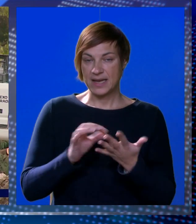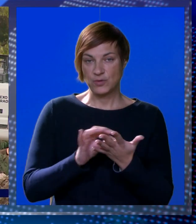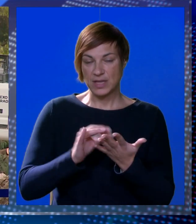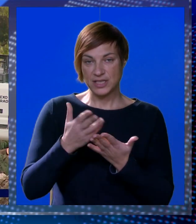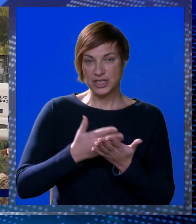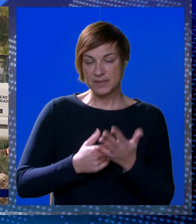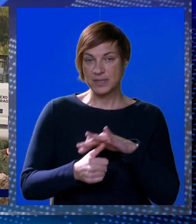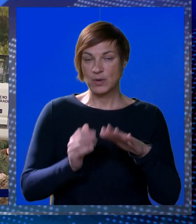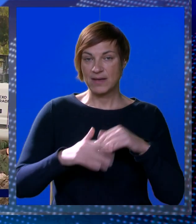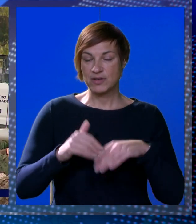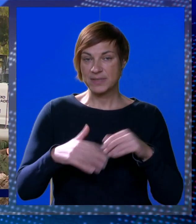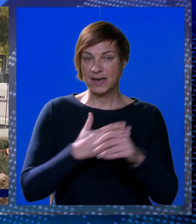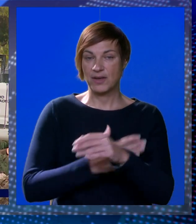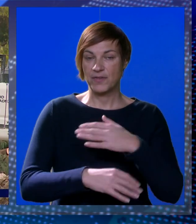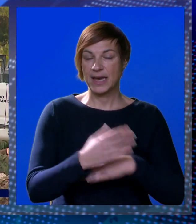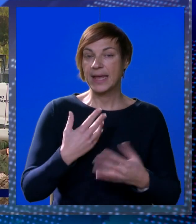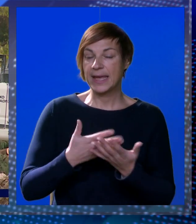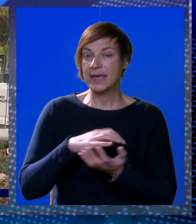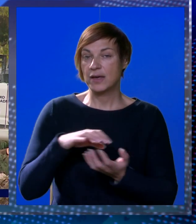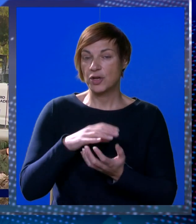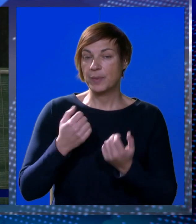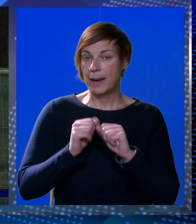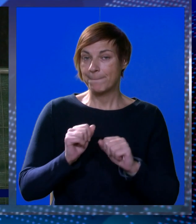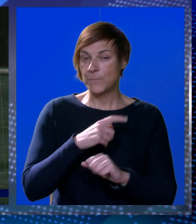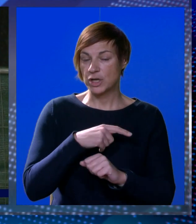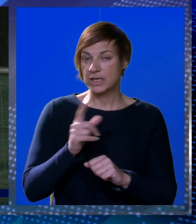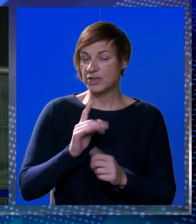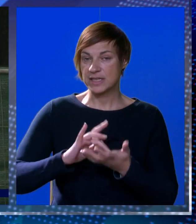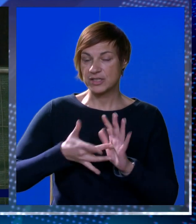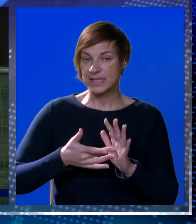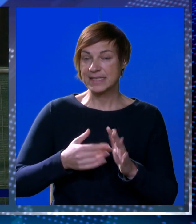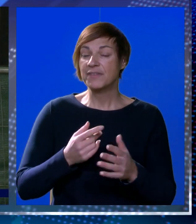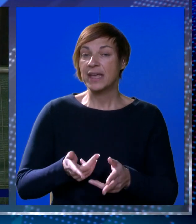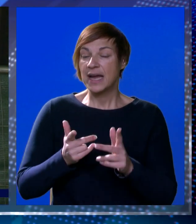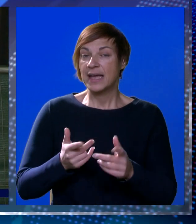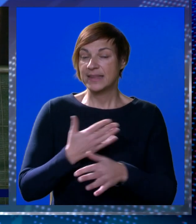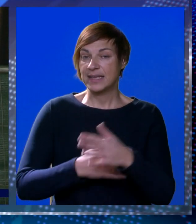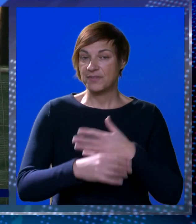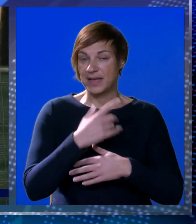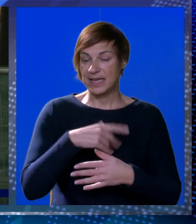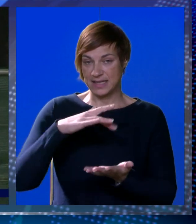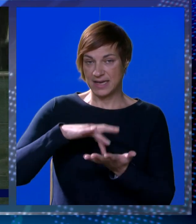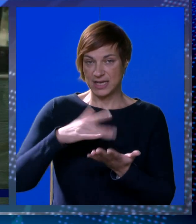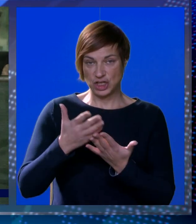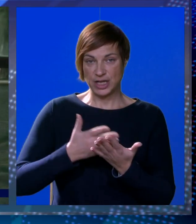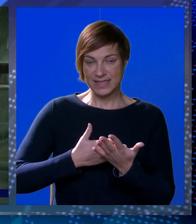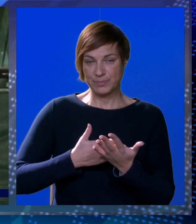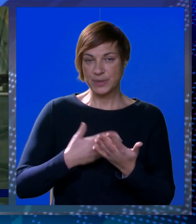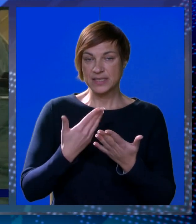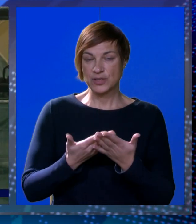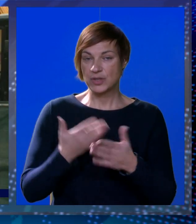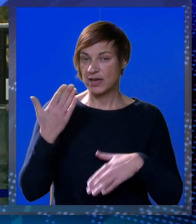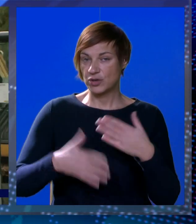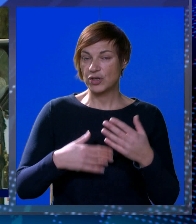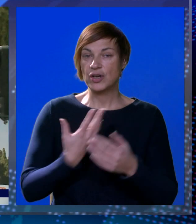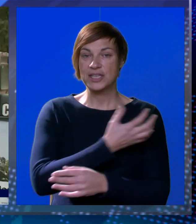Trenutačni spisak uglavnom zadovoljava imalide i rodbinu poginulih, no nije se ime svih hrvatskih ratnih vojnih imalida ovih zgrada našlo na njemu.